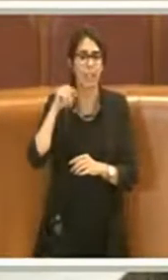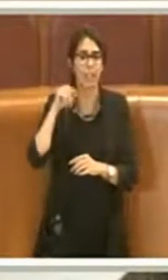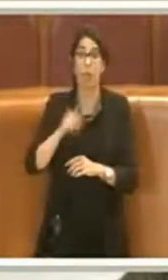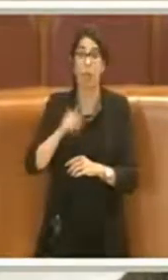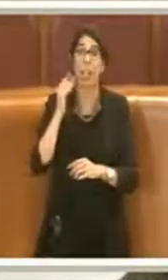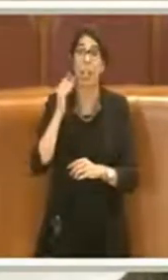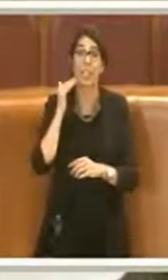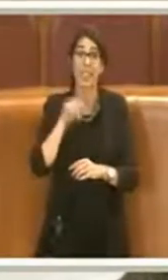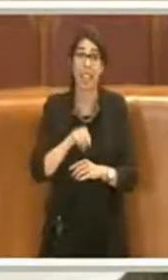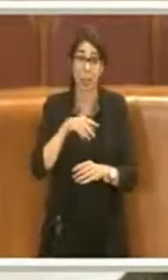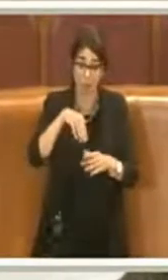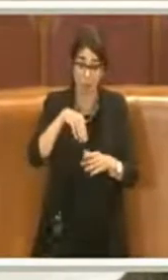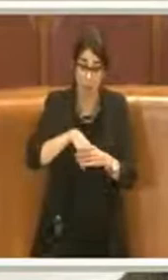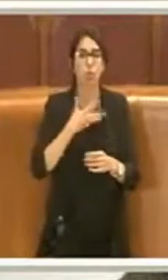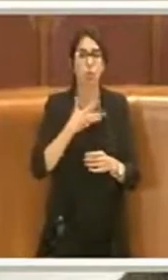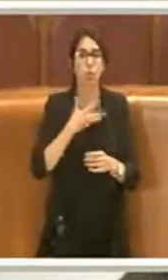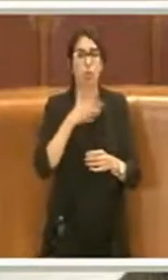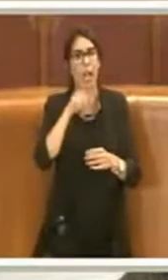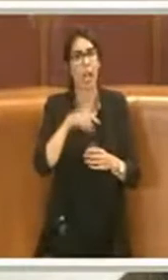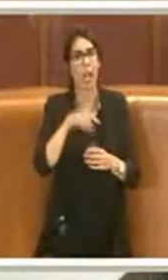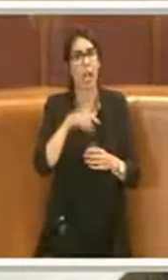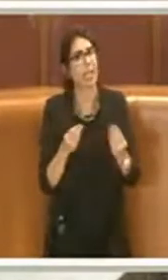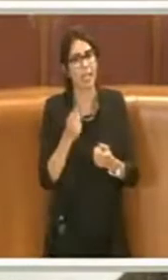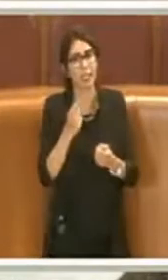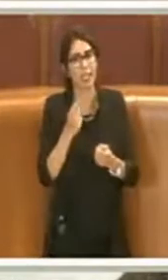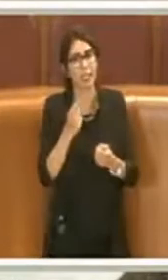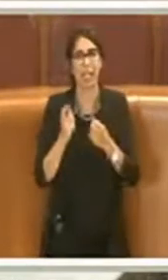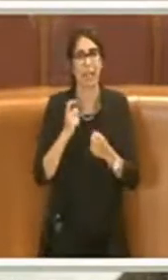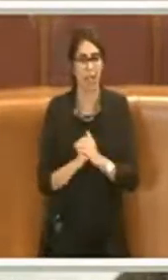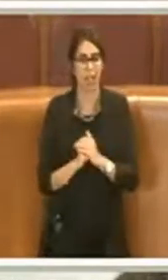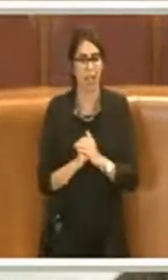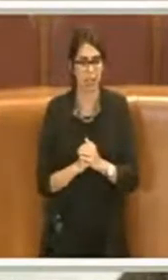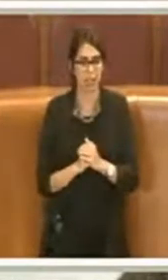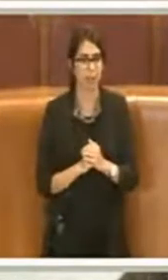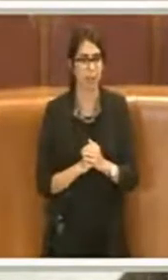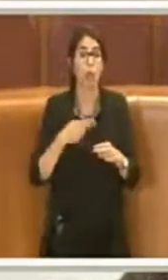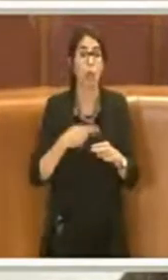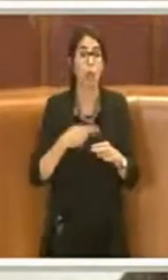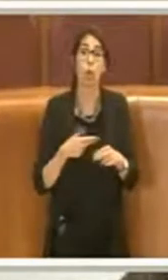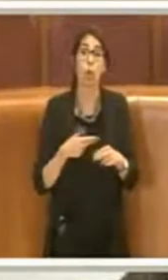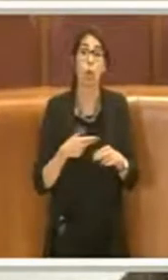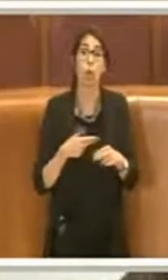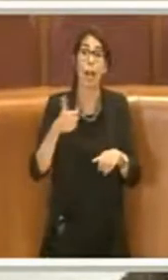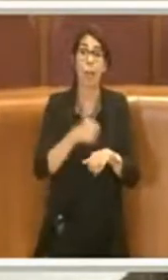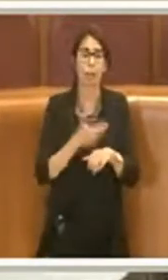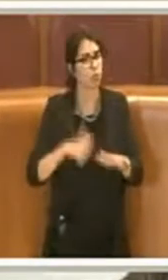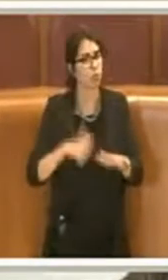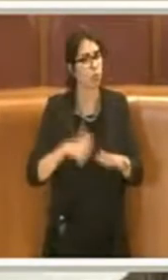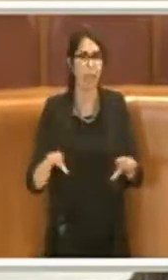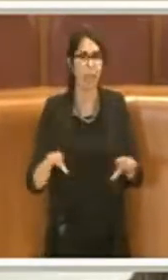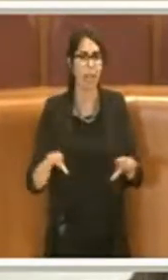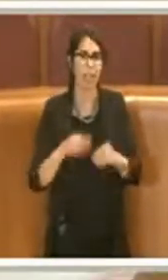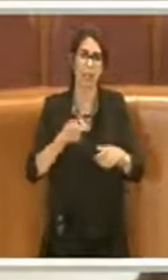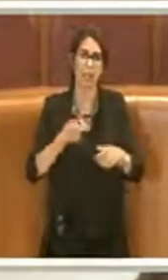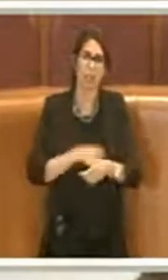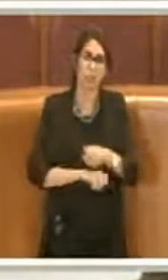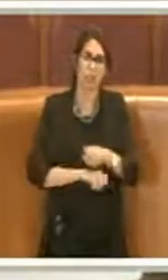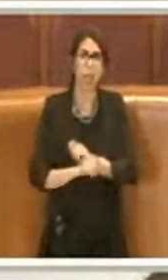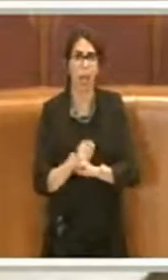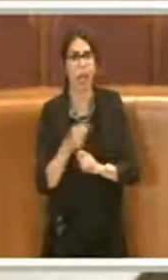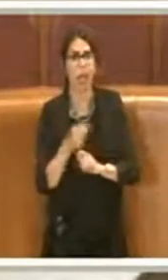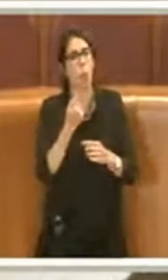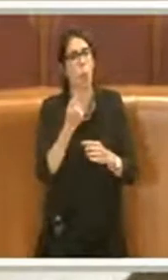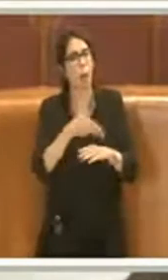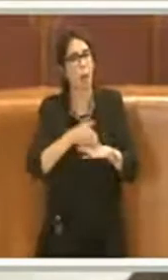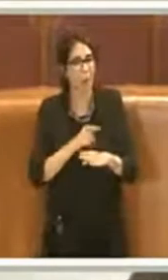ci sono anche tantissimi derivati. Roma Capitale si è già attivata, ha fatto una parte